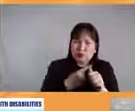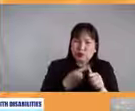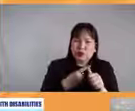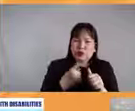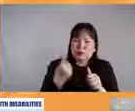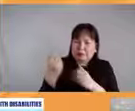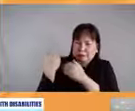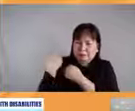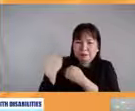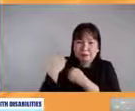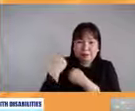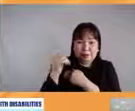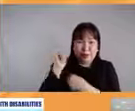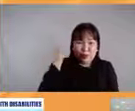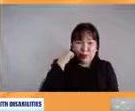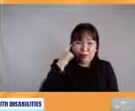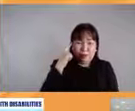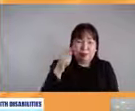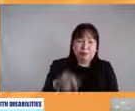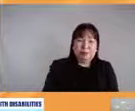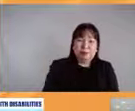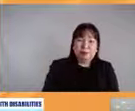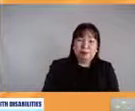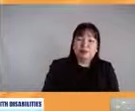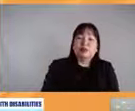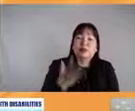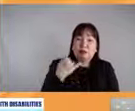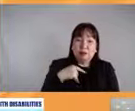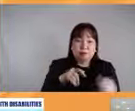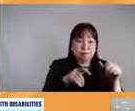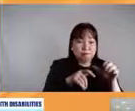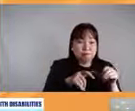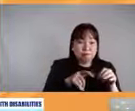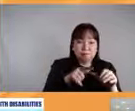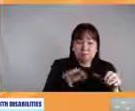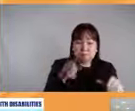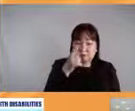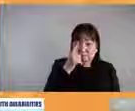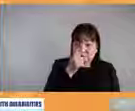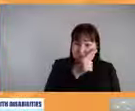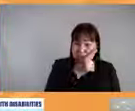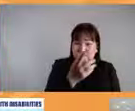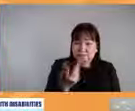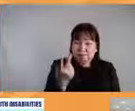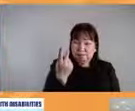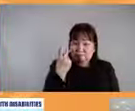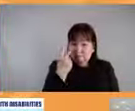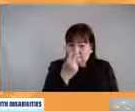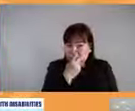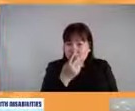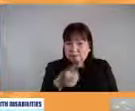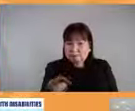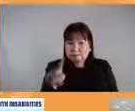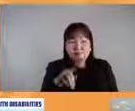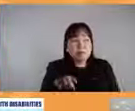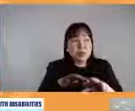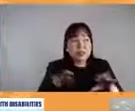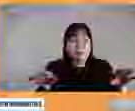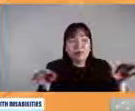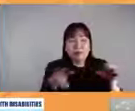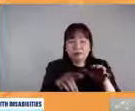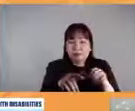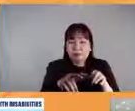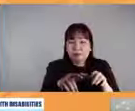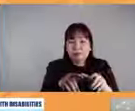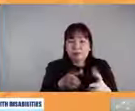bearers kasi ang mga taong may kapansanan tulad ni Sir Lauro Miss Chrissy ang mga batang may kapansanan